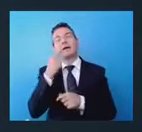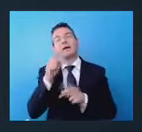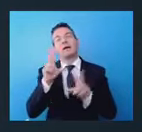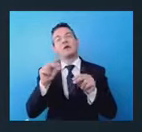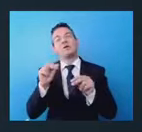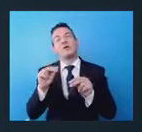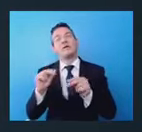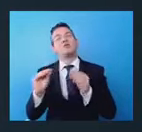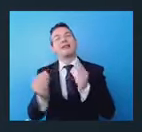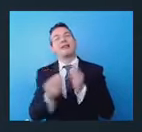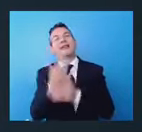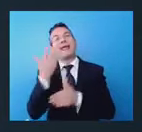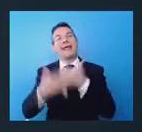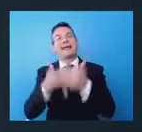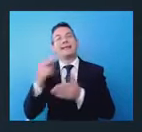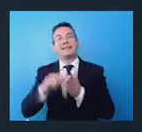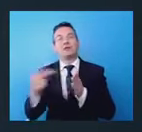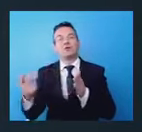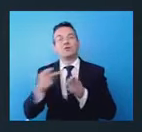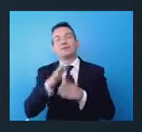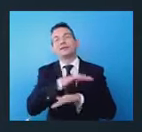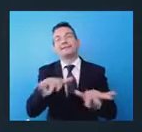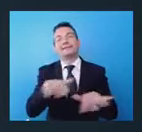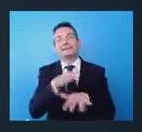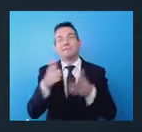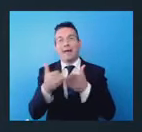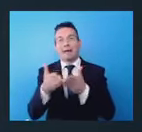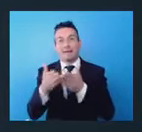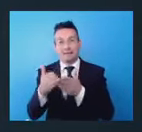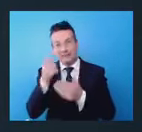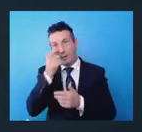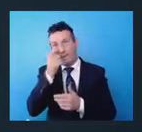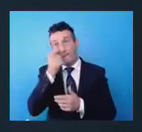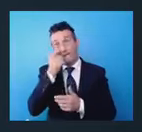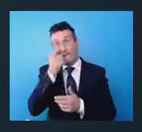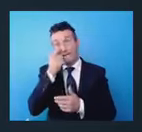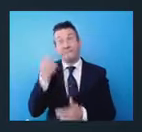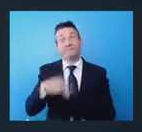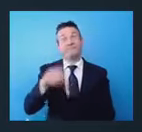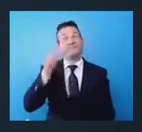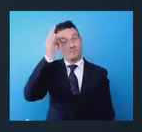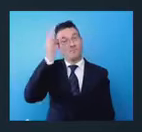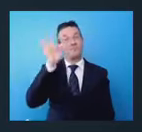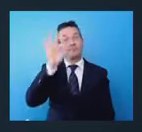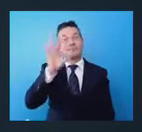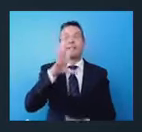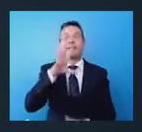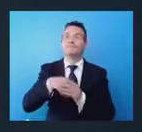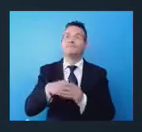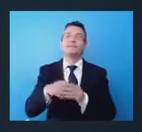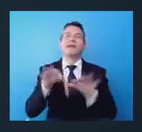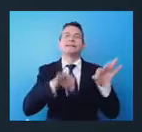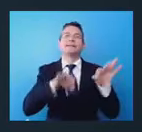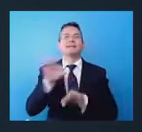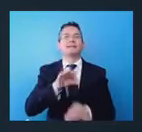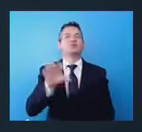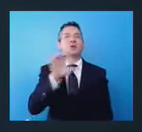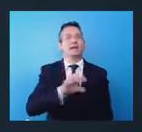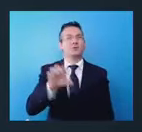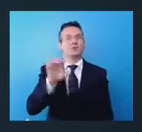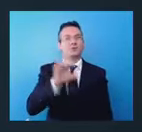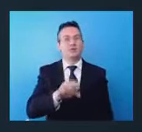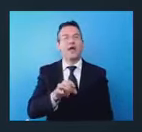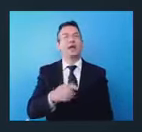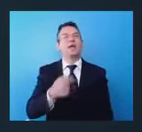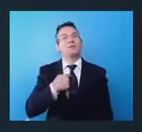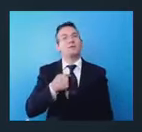marittimo. Questo costituisce per noi uno degli obiettivi che andrebbero perseguiti anche all'interno delle strategie regionali. Infatti riteniamo